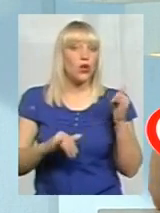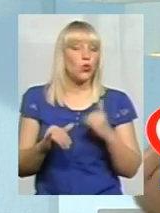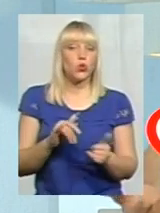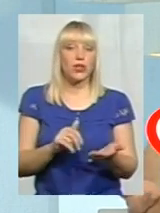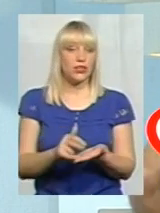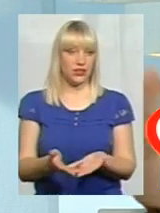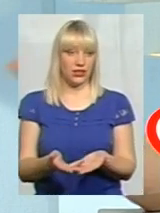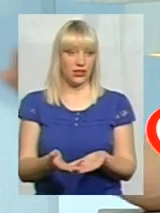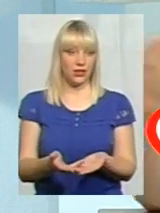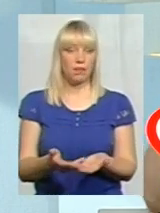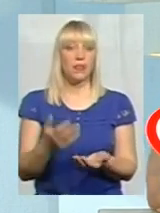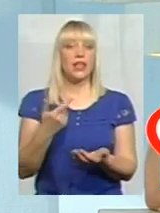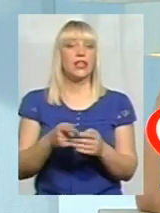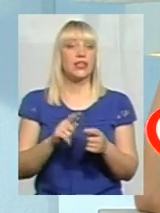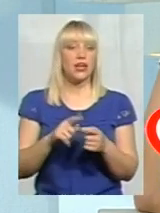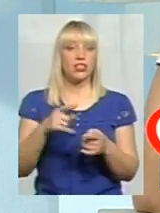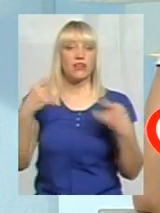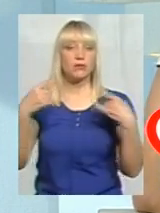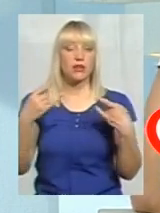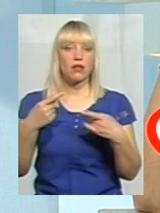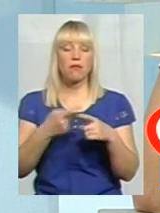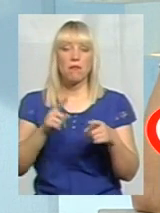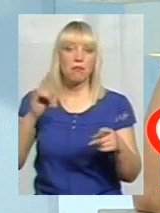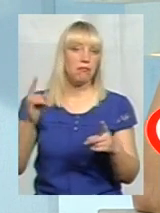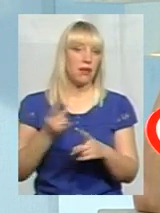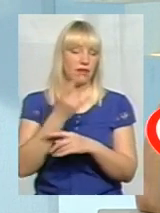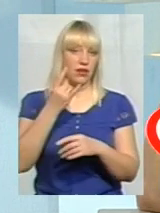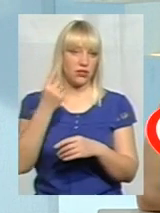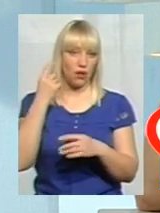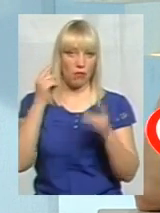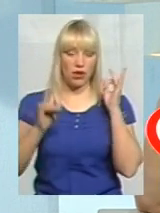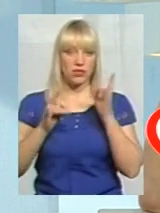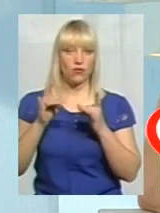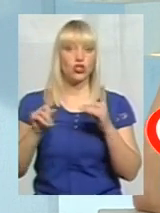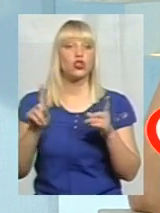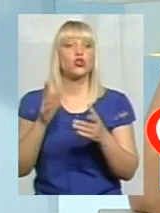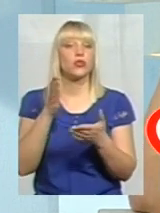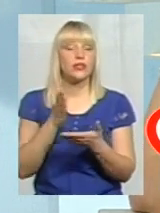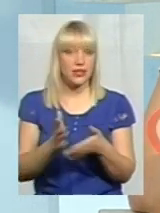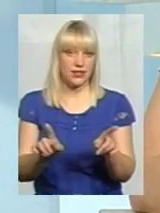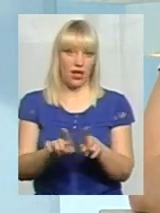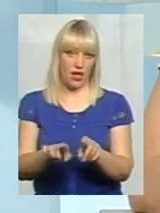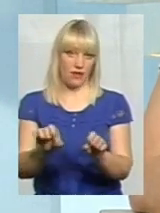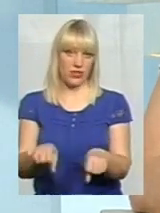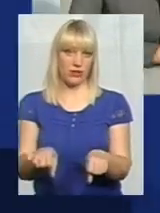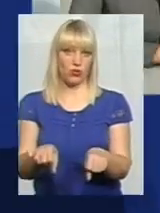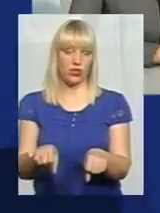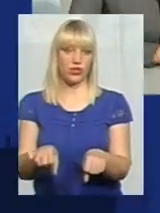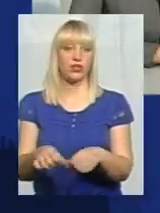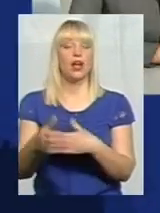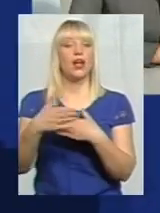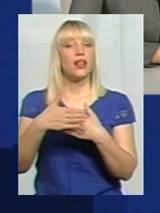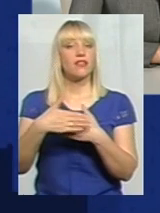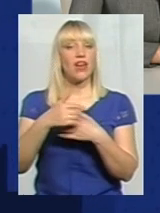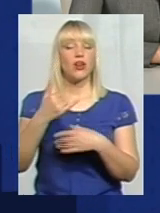Тобто, навіть в средствах маси інформації це перший раз прозвучало, о тому, що ми, ну, є така можливість прийти. Двері у нас завжди